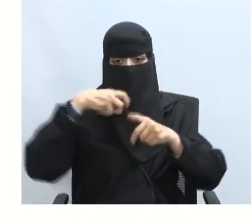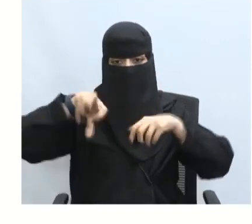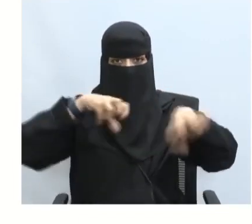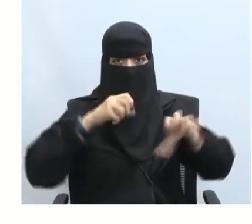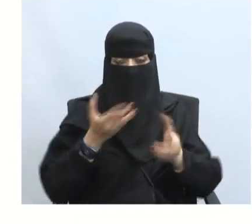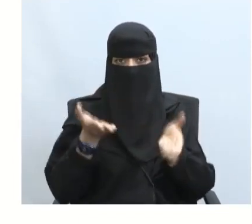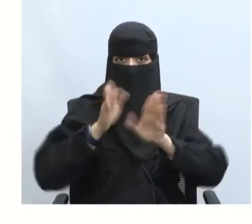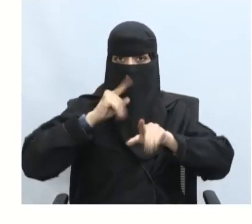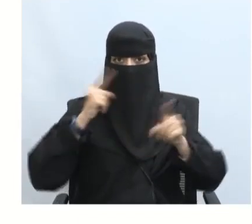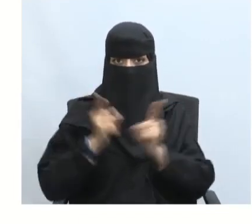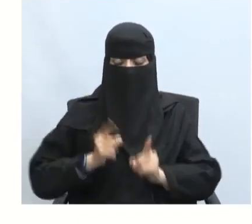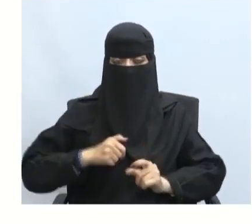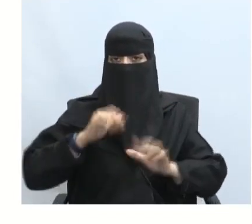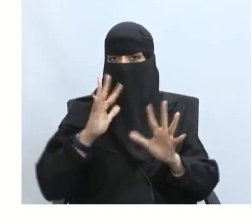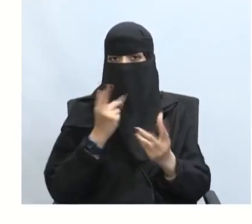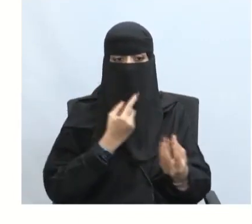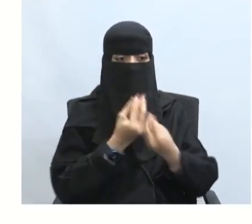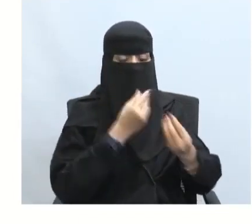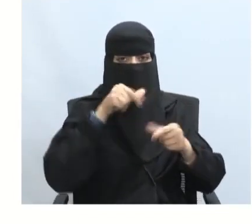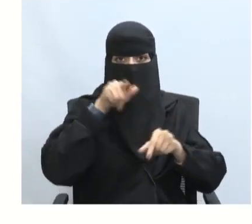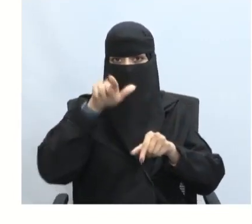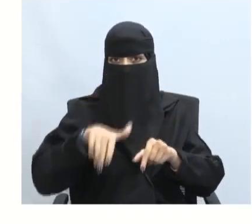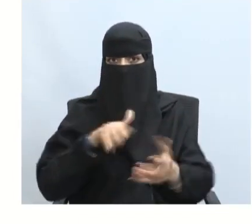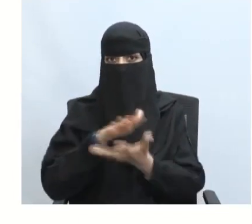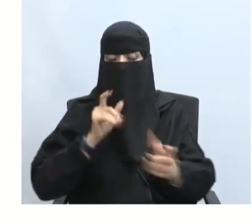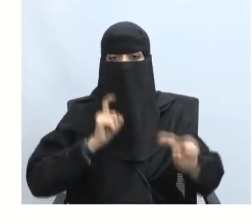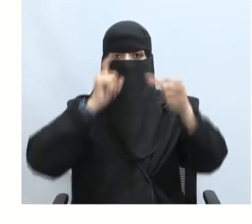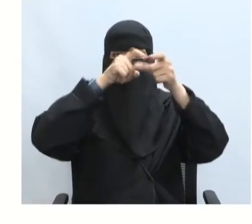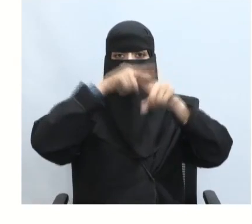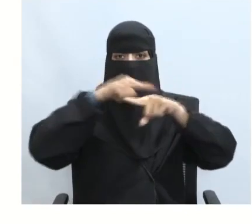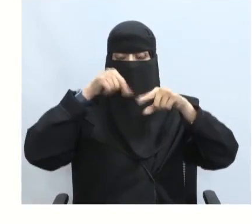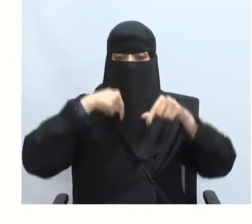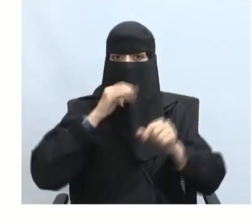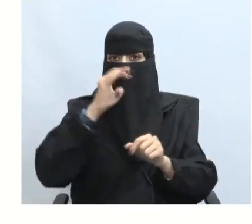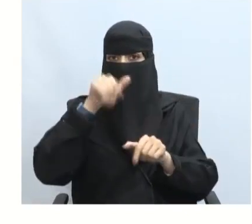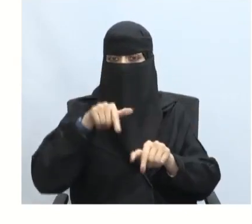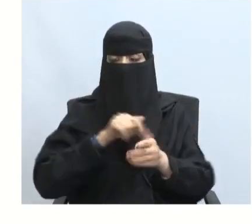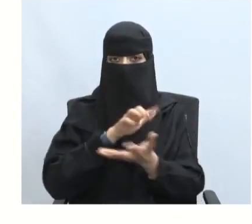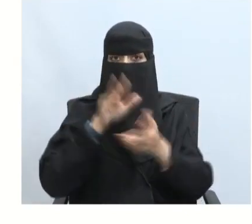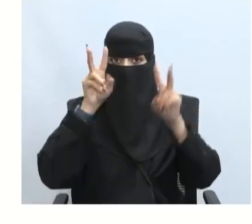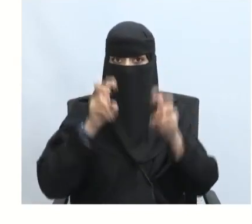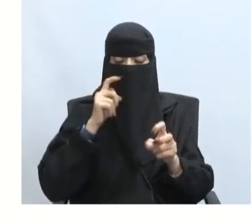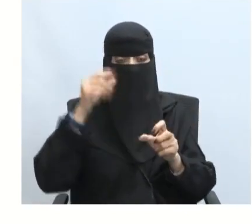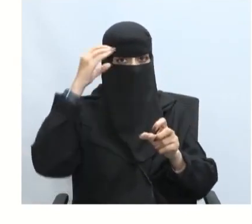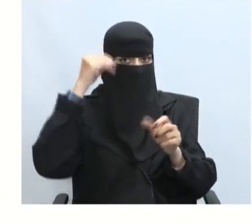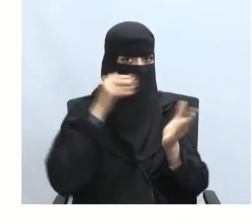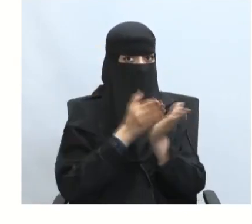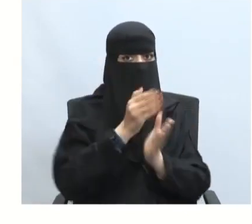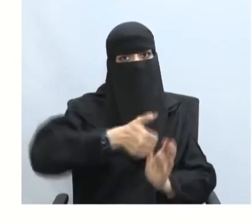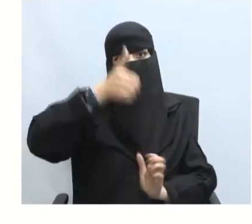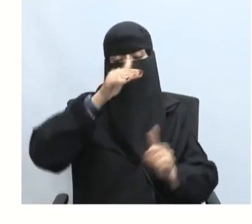تحديد آلية التعامل معها وصولا إلى حلها بالشكل العيمي السليم